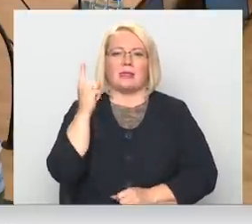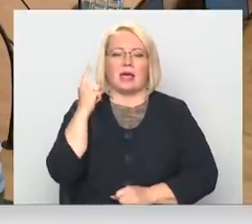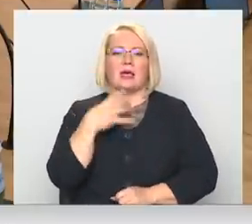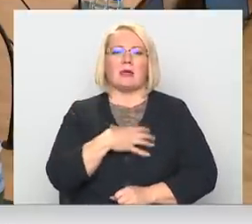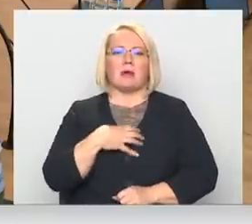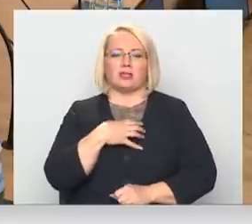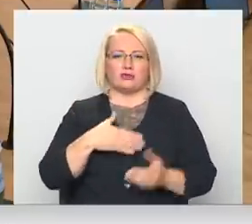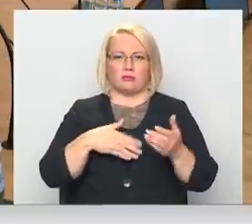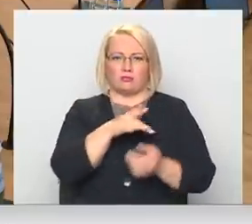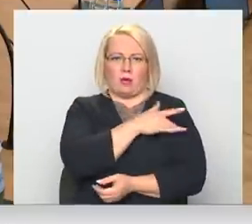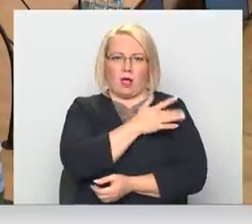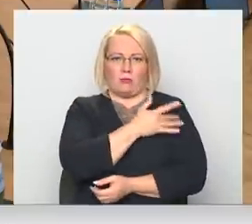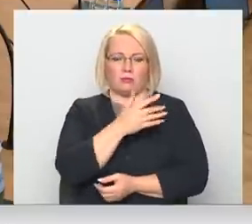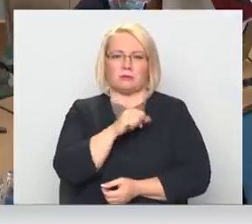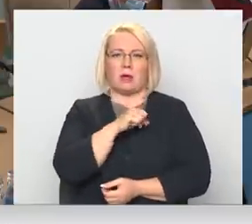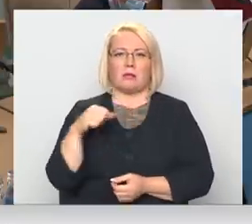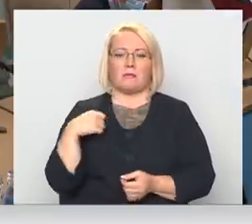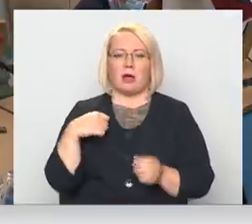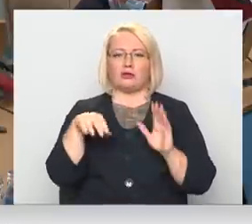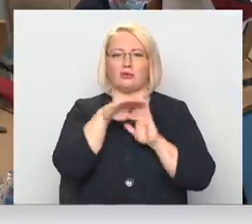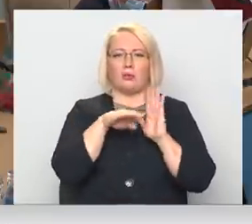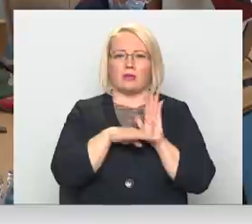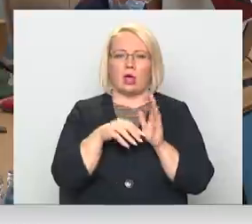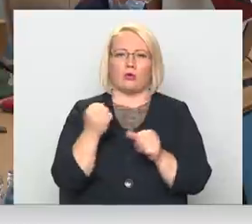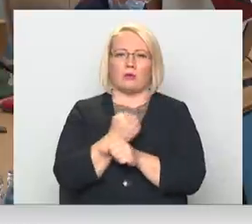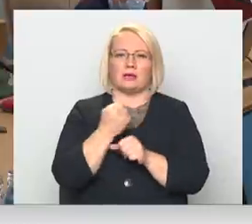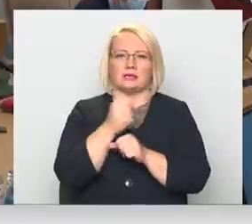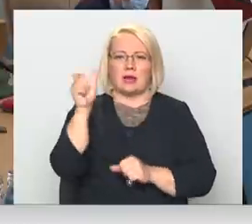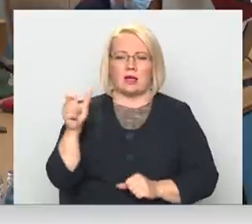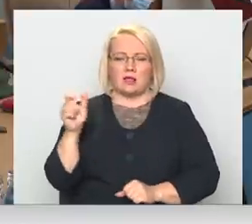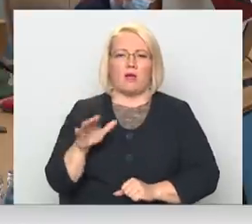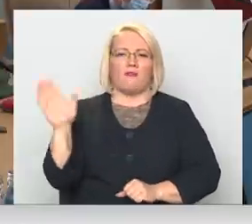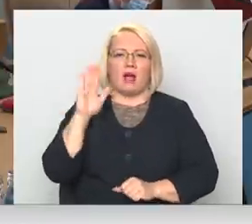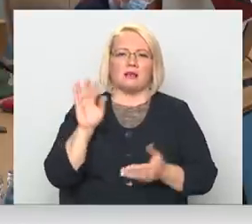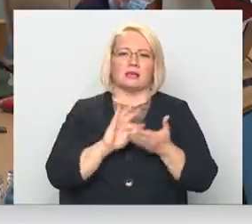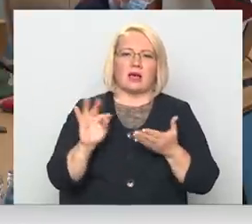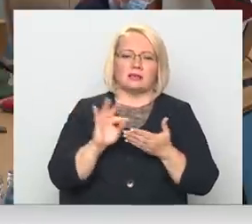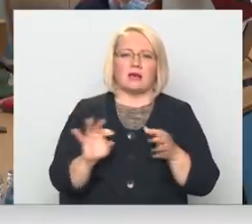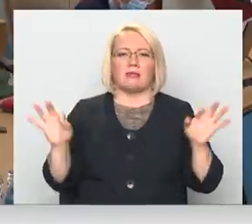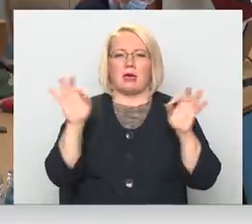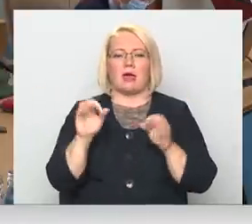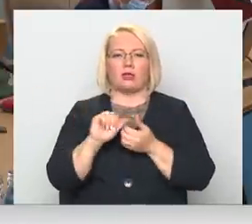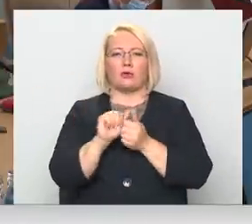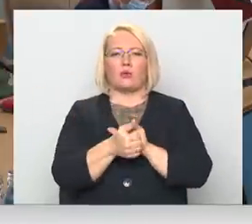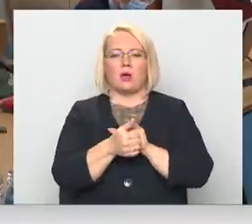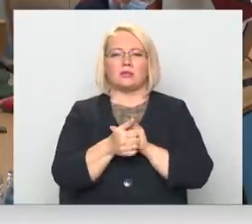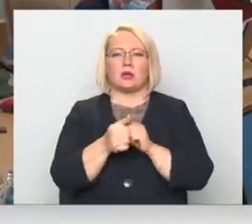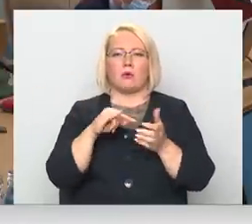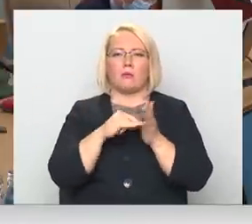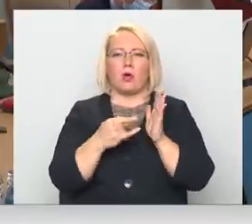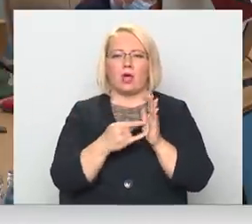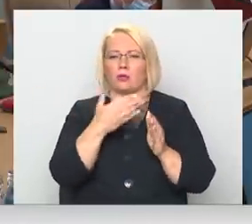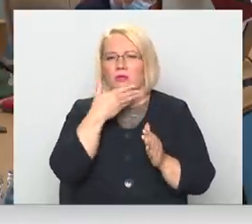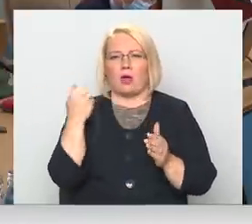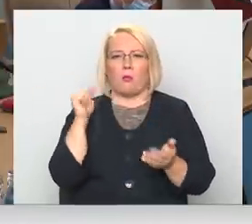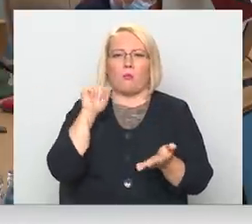pakalpojumus, bet paši normatīvu aktu izstrādātāji un valsts kancelē nekādus grozījumu projektus nav publiskojusi. Līdz